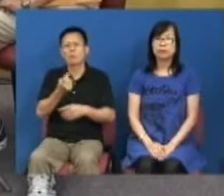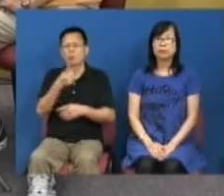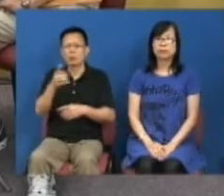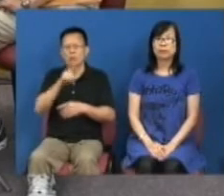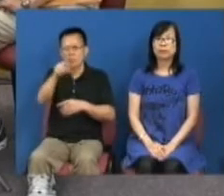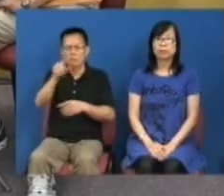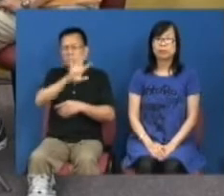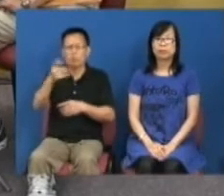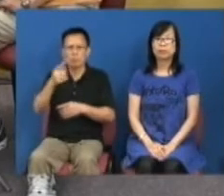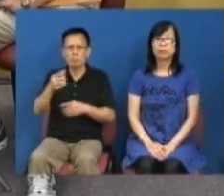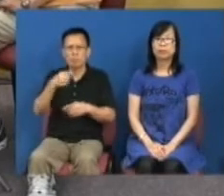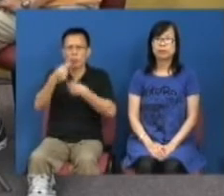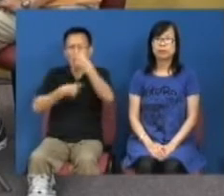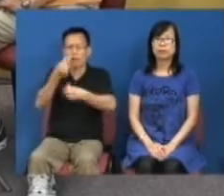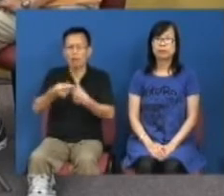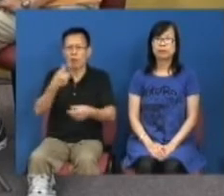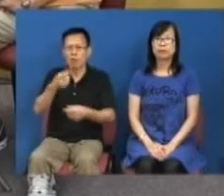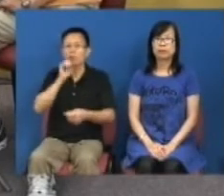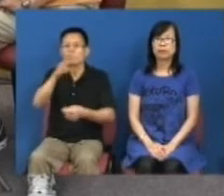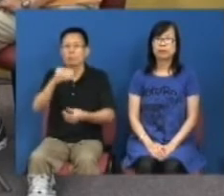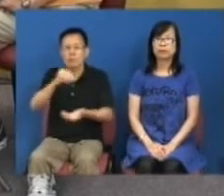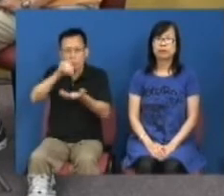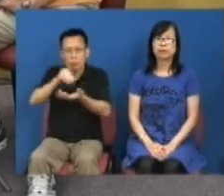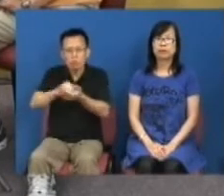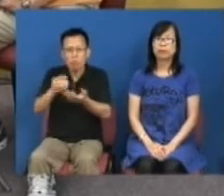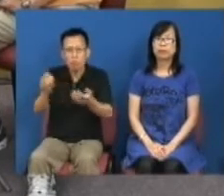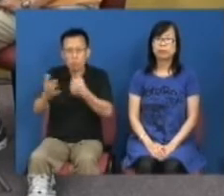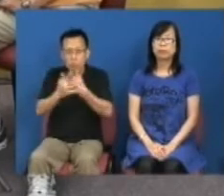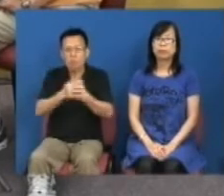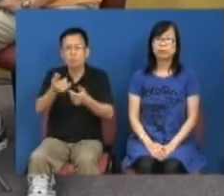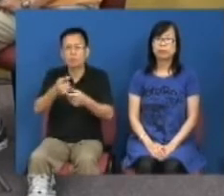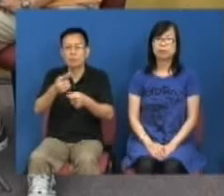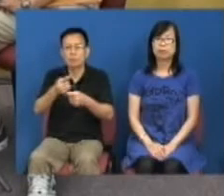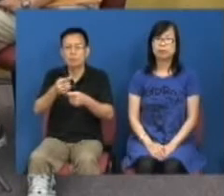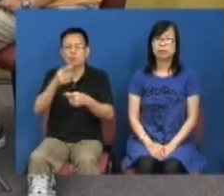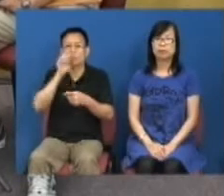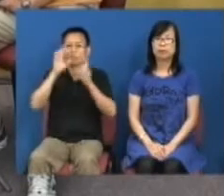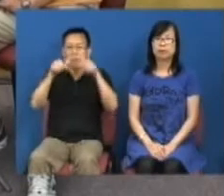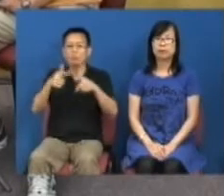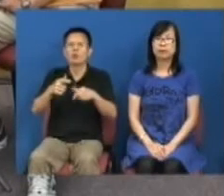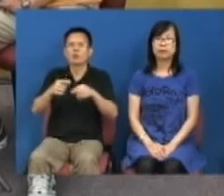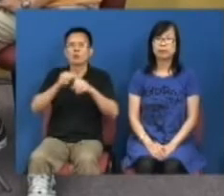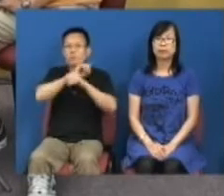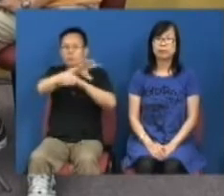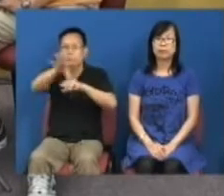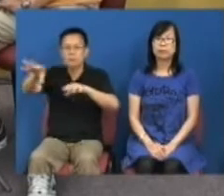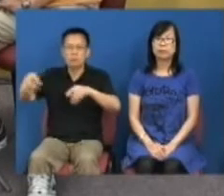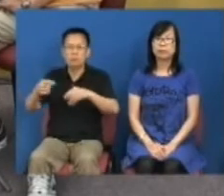声气他说要你确保你要做的事情就是告诉你通知所有游行人士到时用麦克去通知